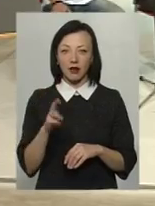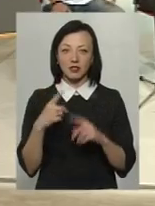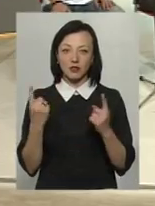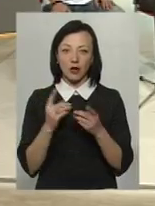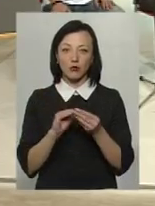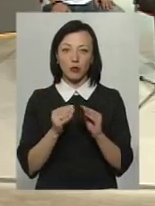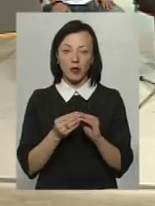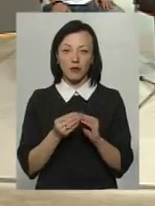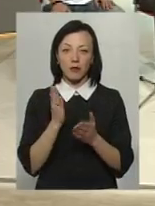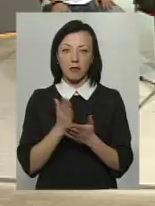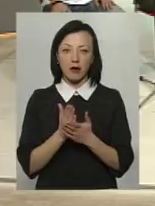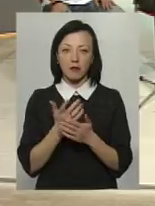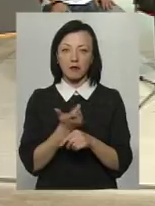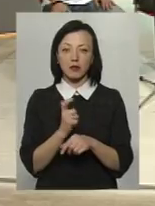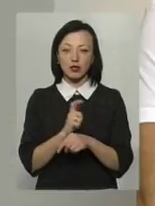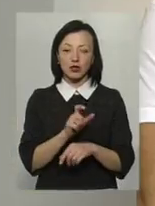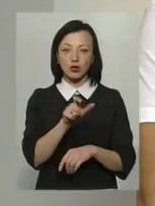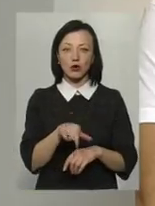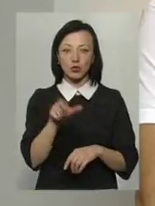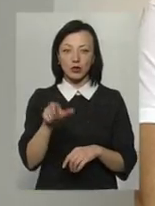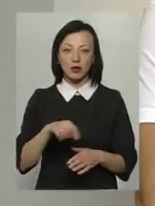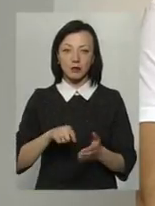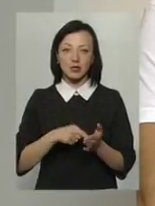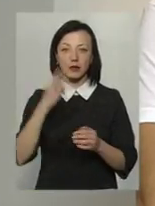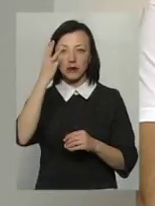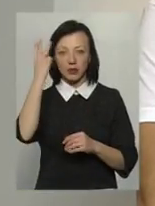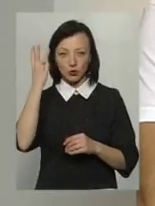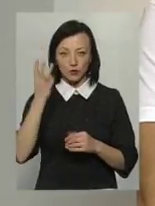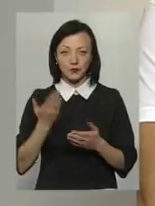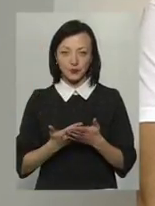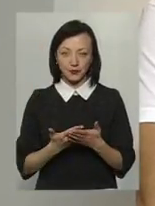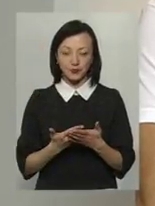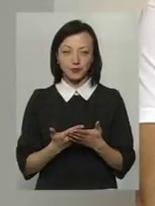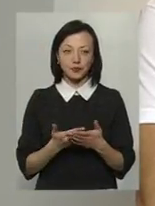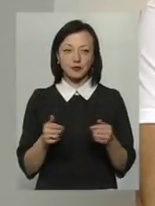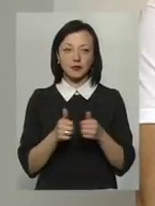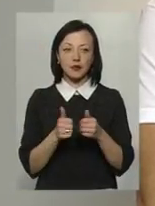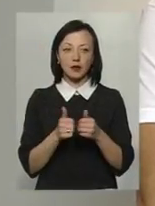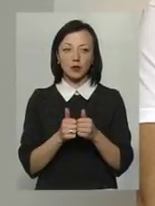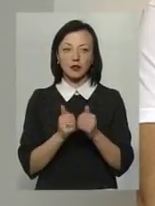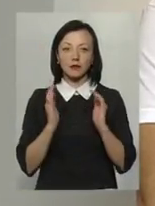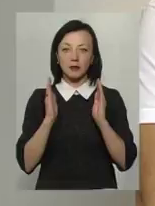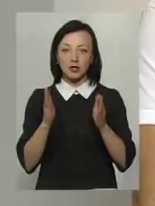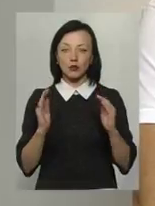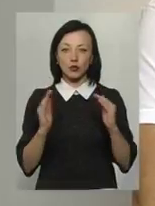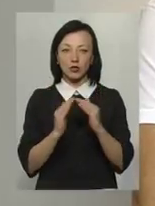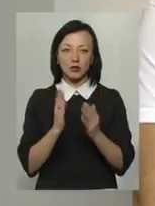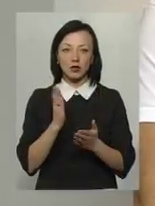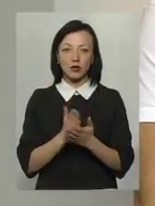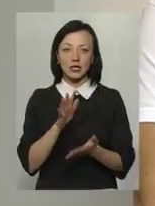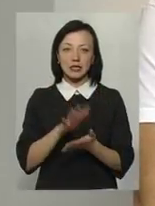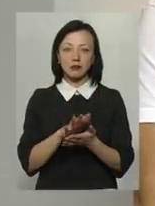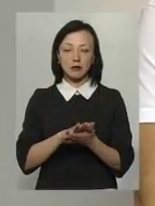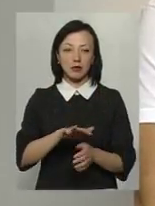проблему, яку мають, мабуть, більшість мешканців міста Хмельницького. Поруч із її під'їздом, з її будинком знаходиться